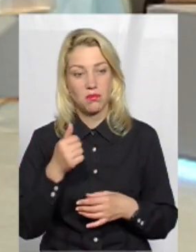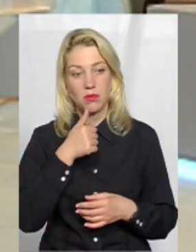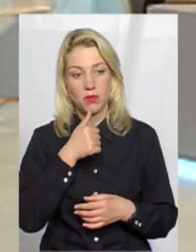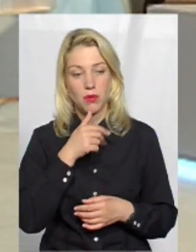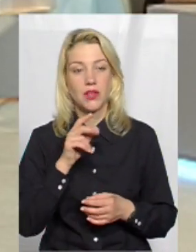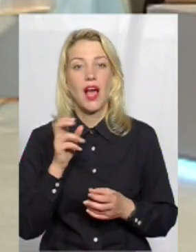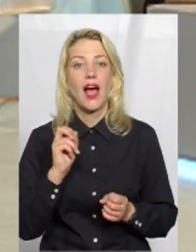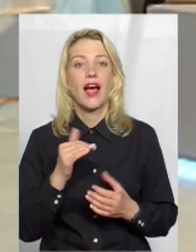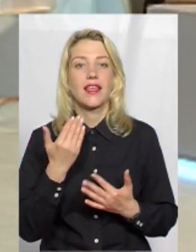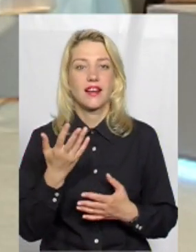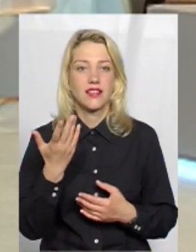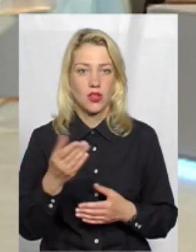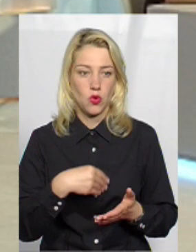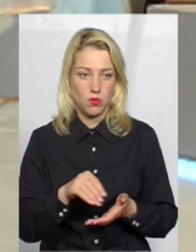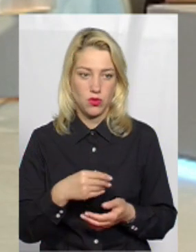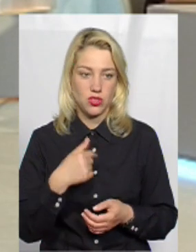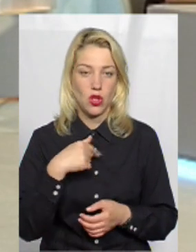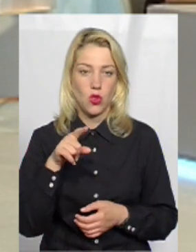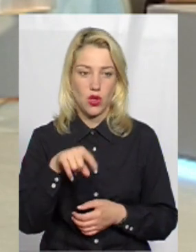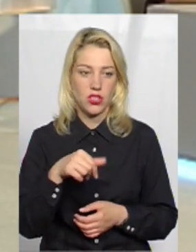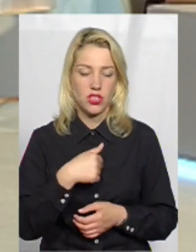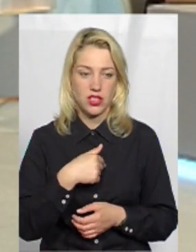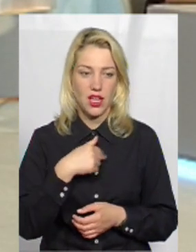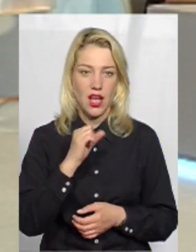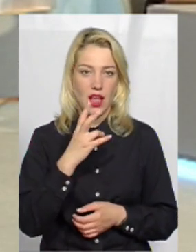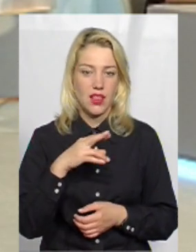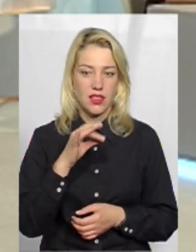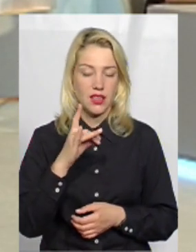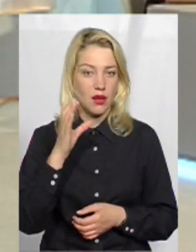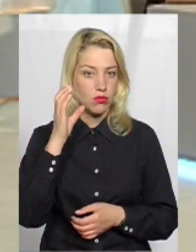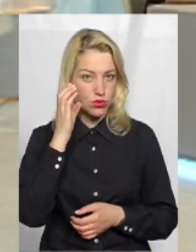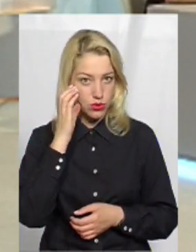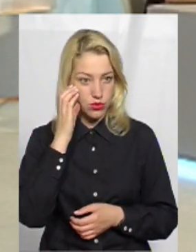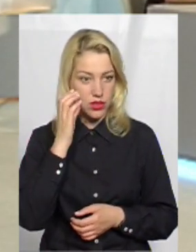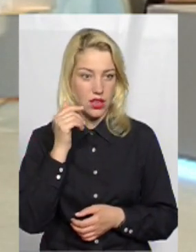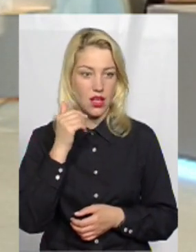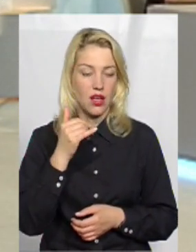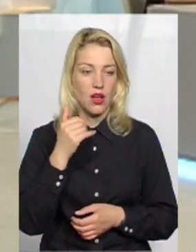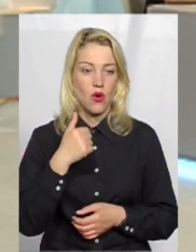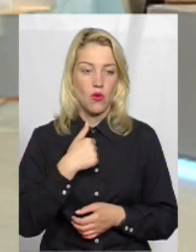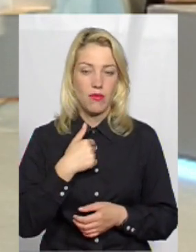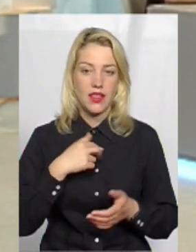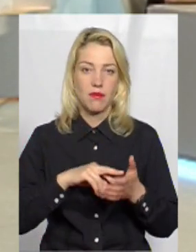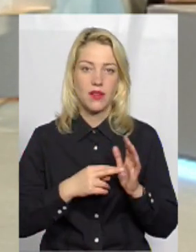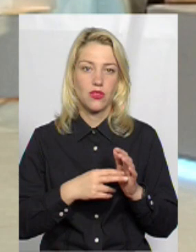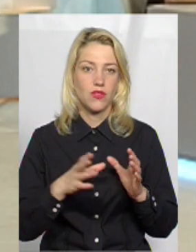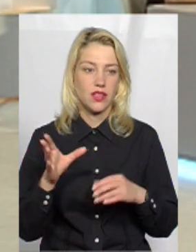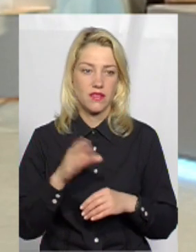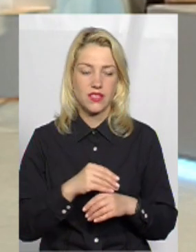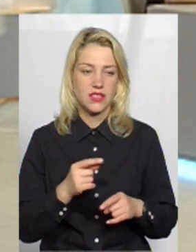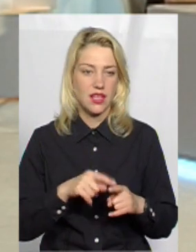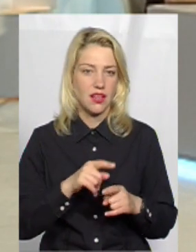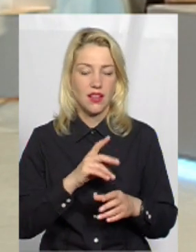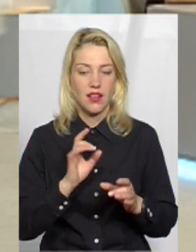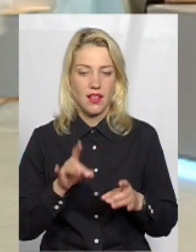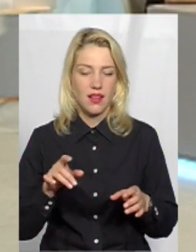Надю, а ти, де купуєш білети? До речі, я от зараз пана Андрія послухала, він, звісно, там, у мене все планування абсолютно лайт,